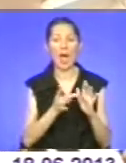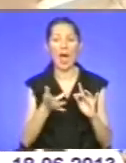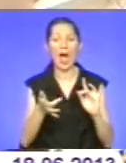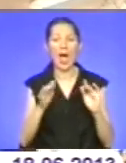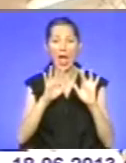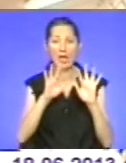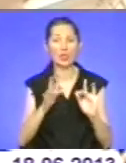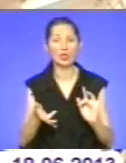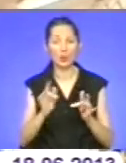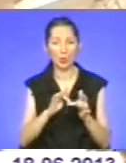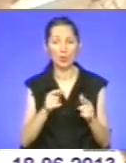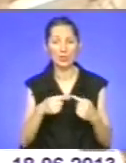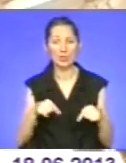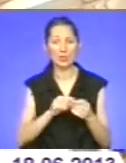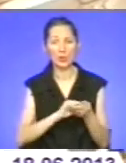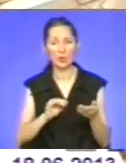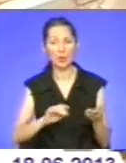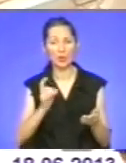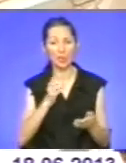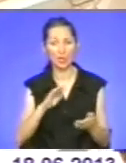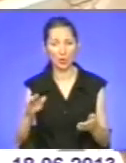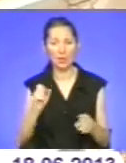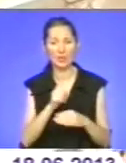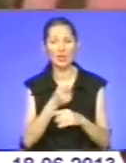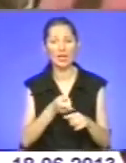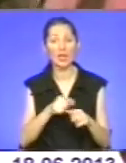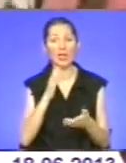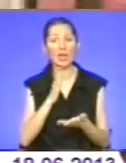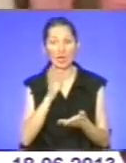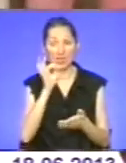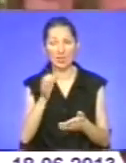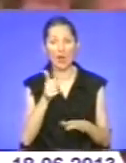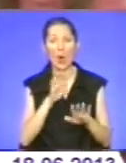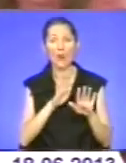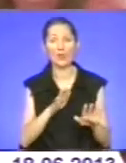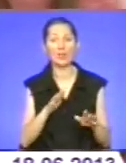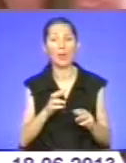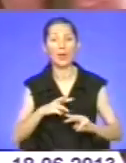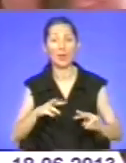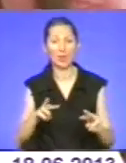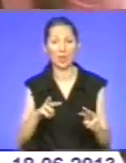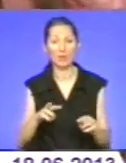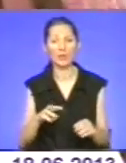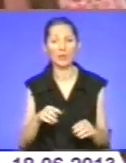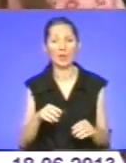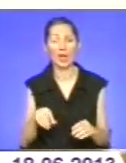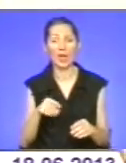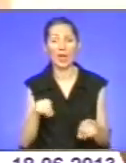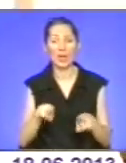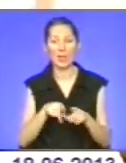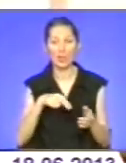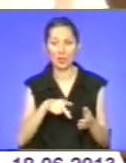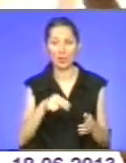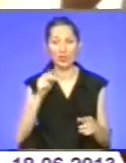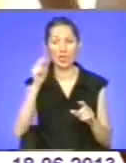дитячі садочки – завдання, яке поставив віце-прем'єр всім регіонам України. Так, зайшовши на портал, батьки зможуть ознайомитися з роботою будь-якого